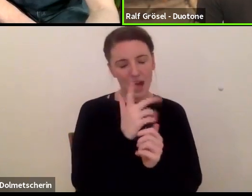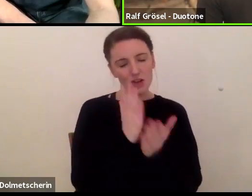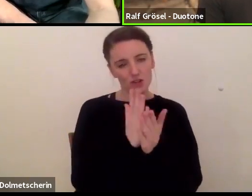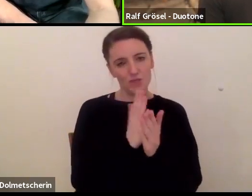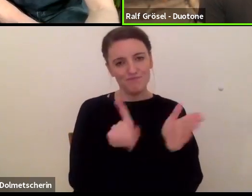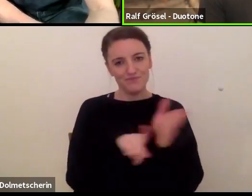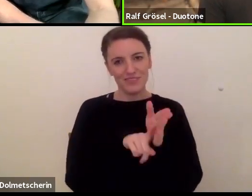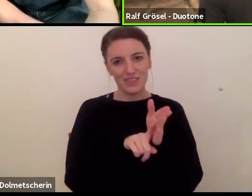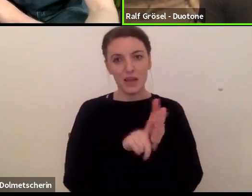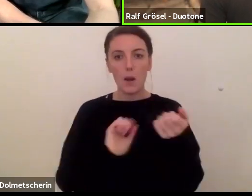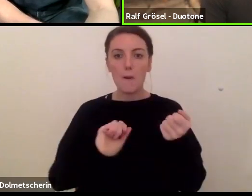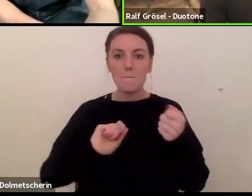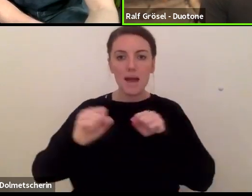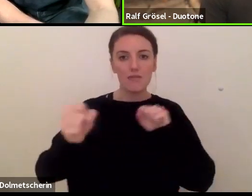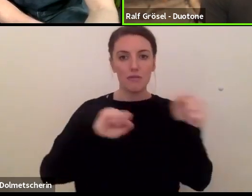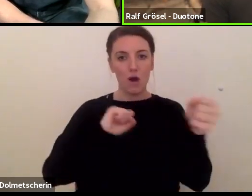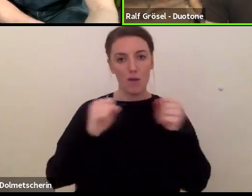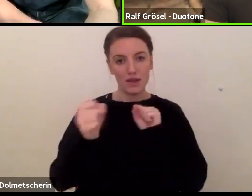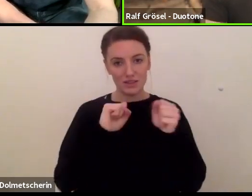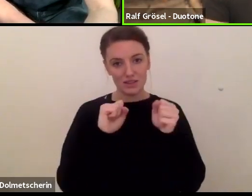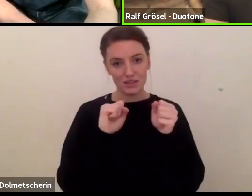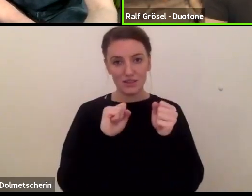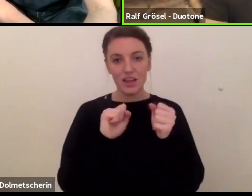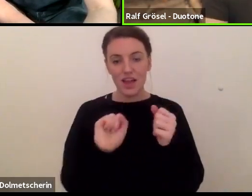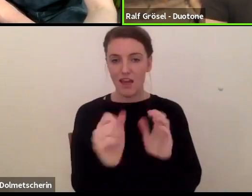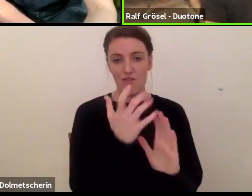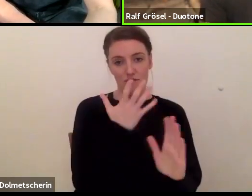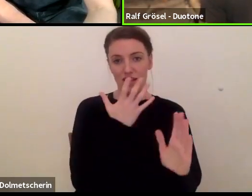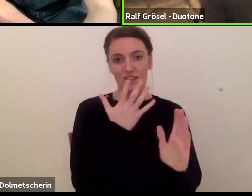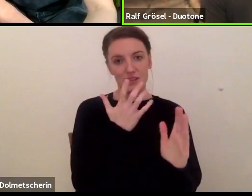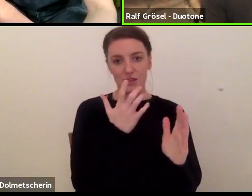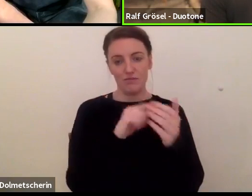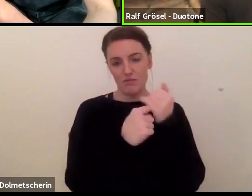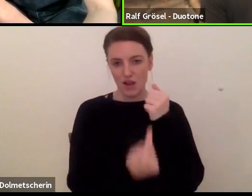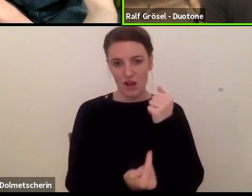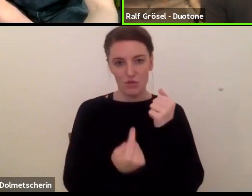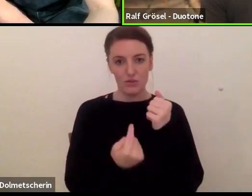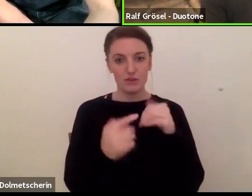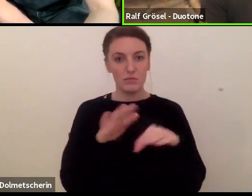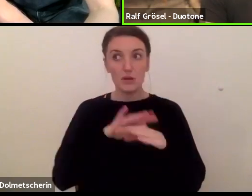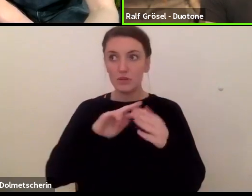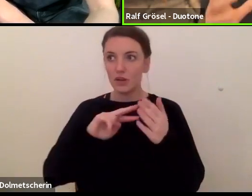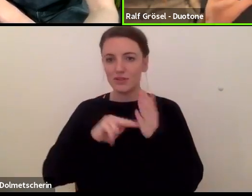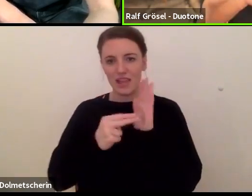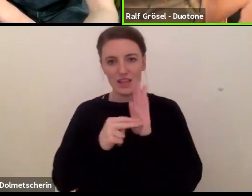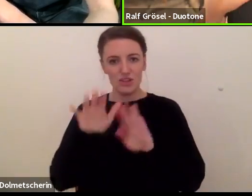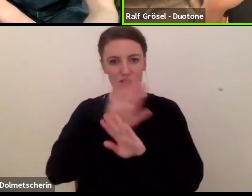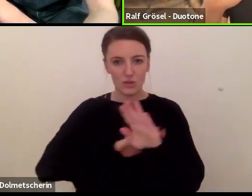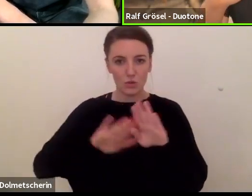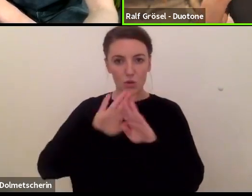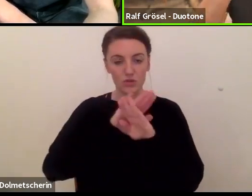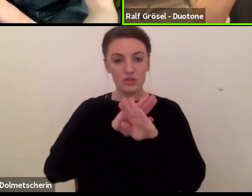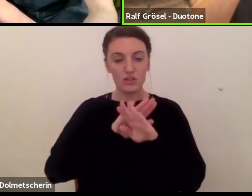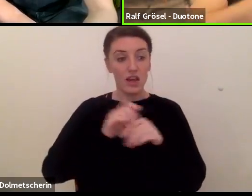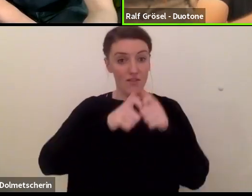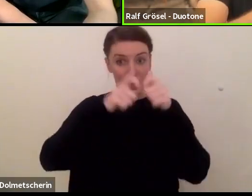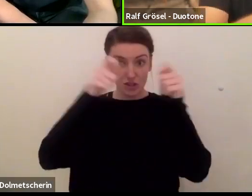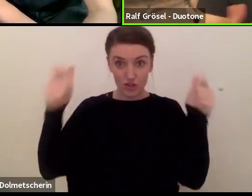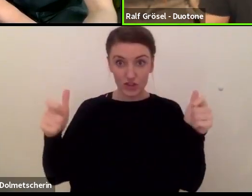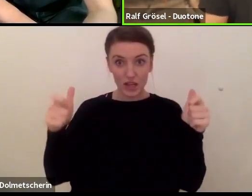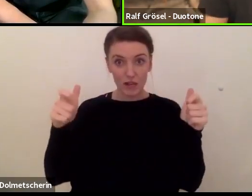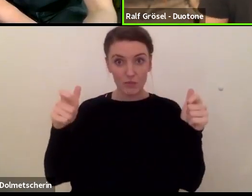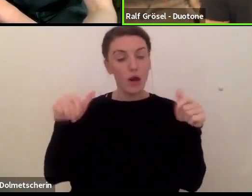Nick-Momentes, jetzt wird es halt sehr technisch, ja, das heißt also, um mit einem Tube-Kite gut springen zu können, muss der Schirm nach vorne